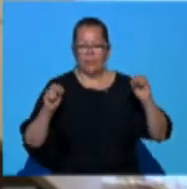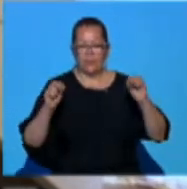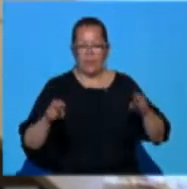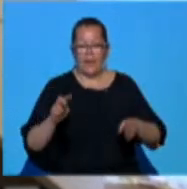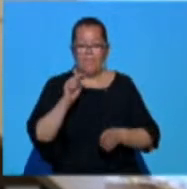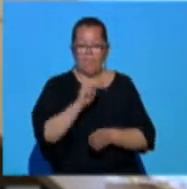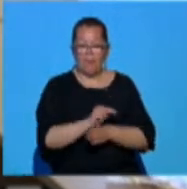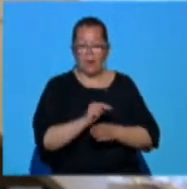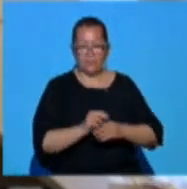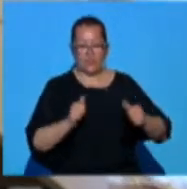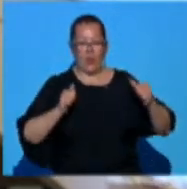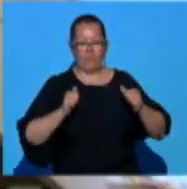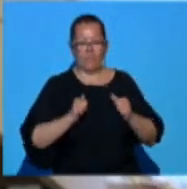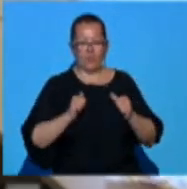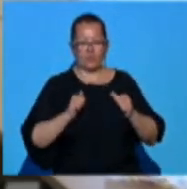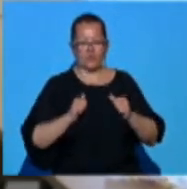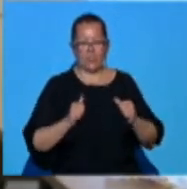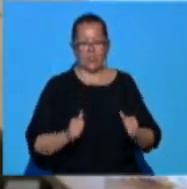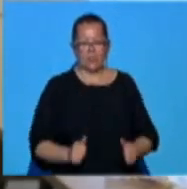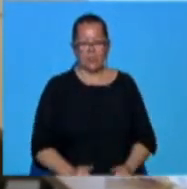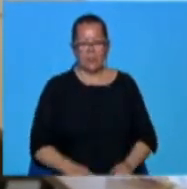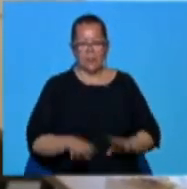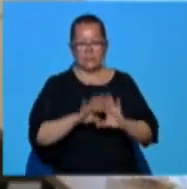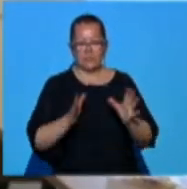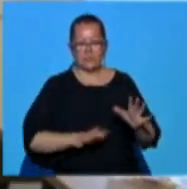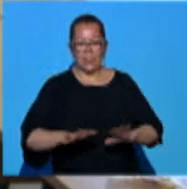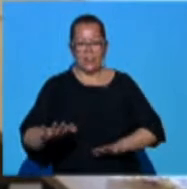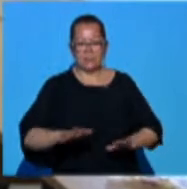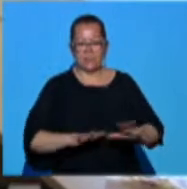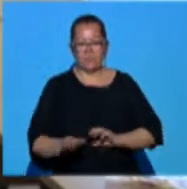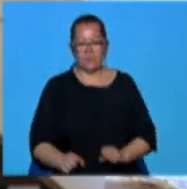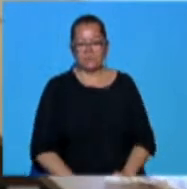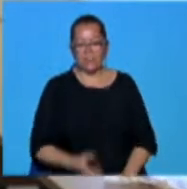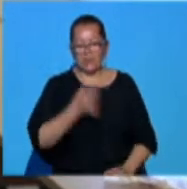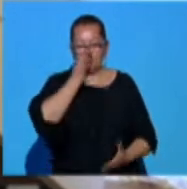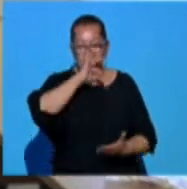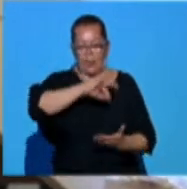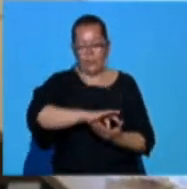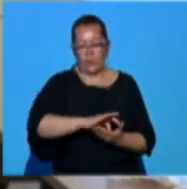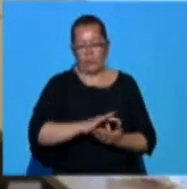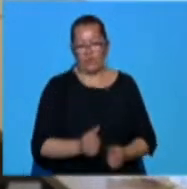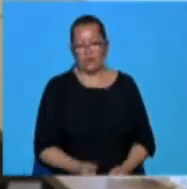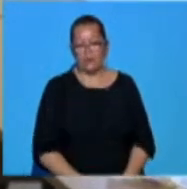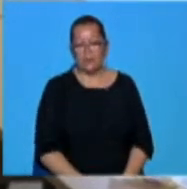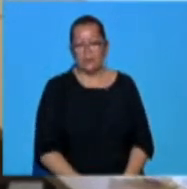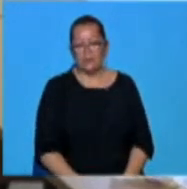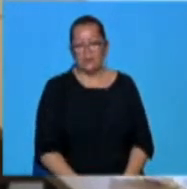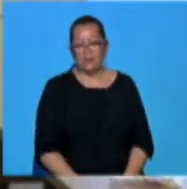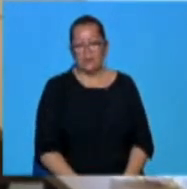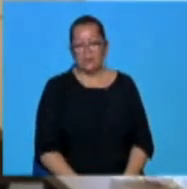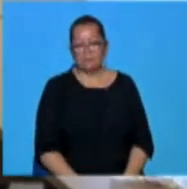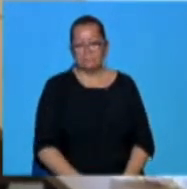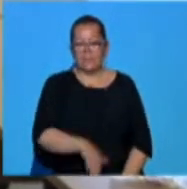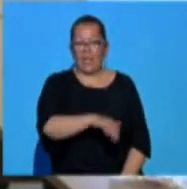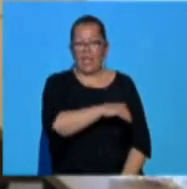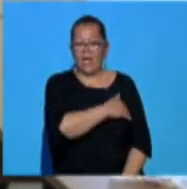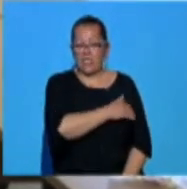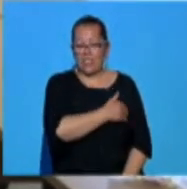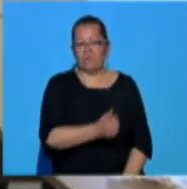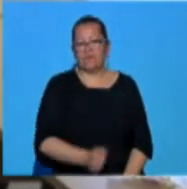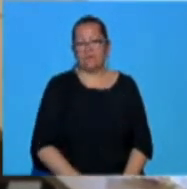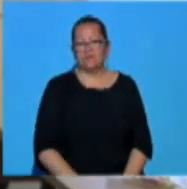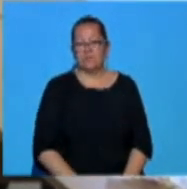vor implica ca și voluntari în toate activitățile pe care și le propun. Și iată că elevii le